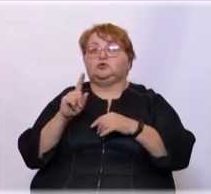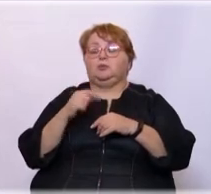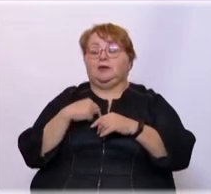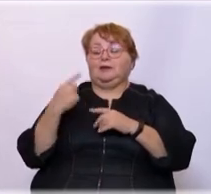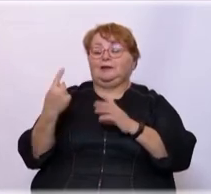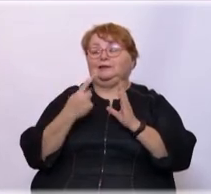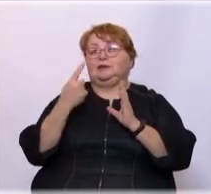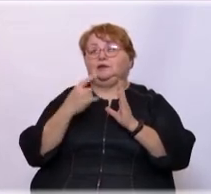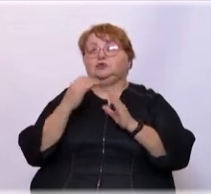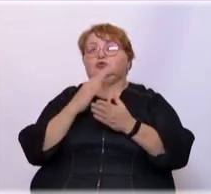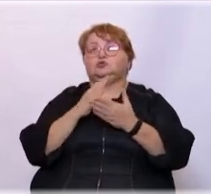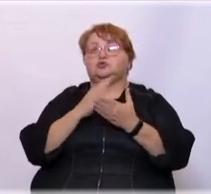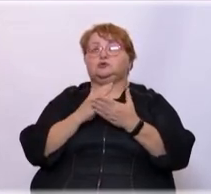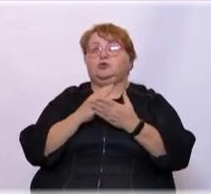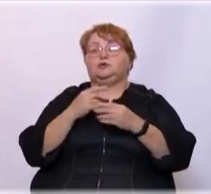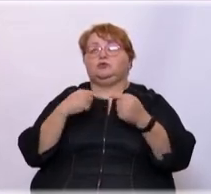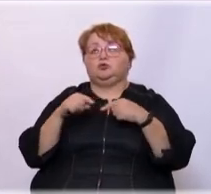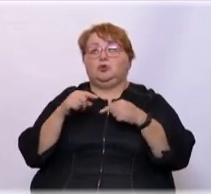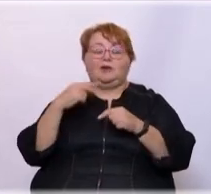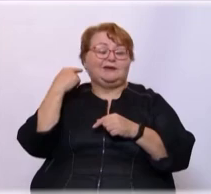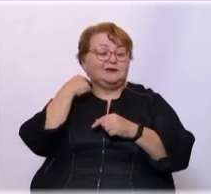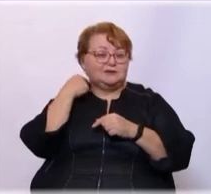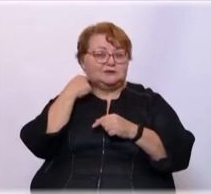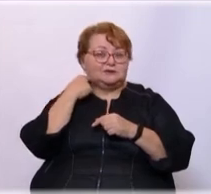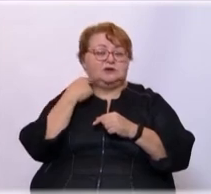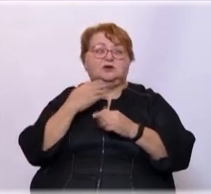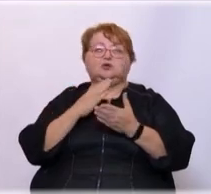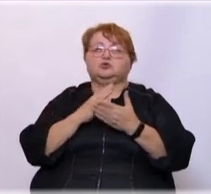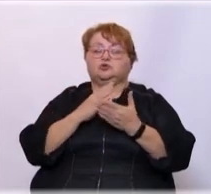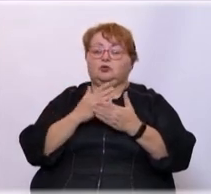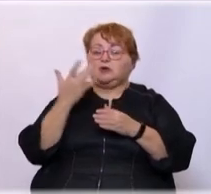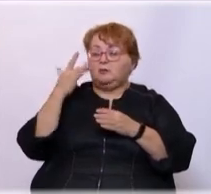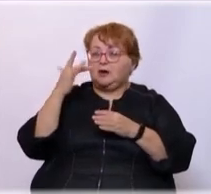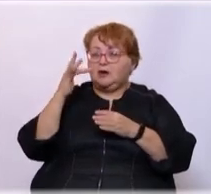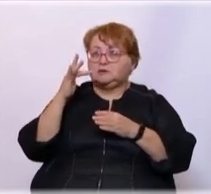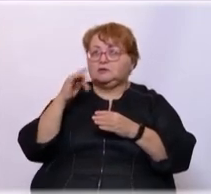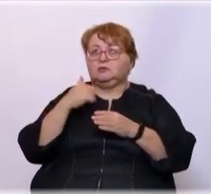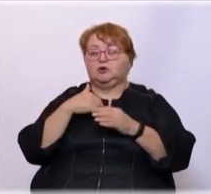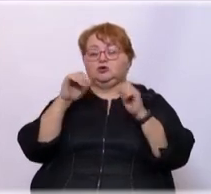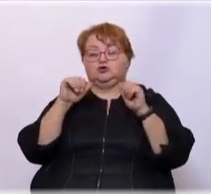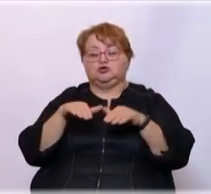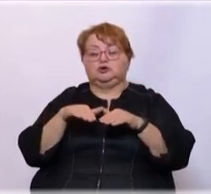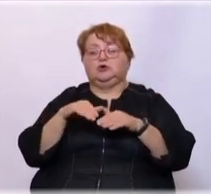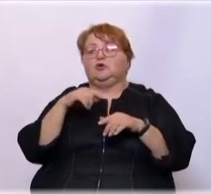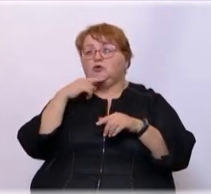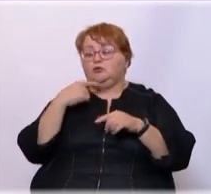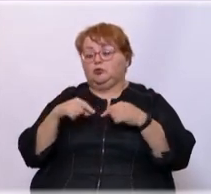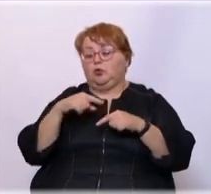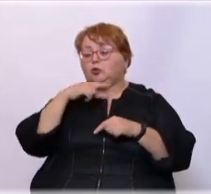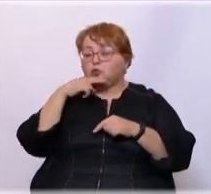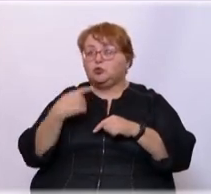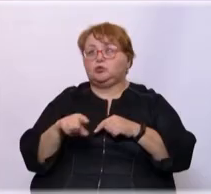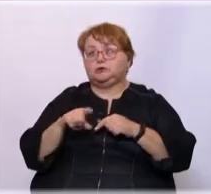единой. Вот существует, скажем, футбол английский, да, существует его американский. Мы решили создать футбол русский.